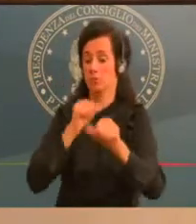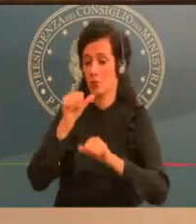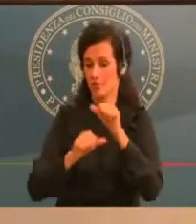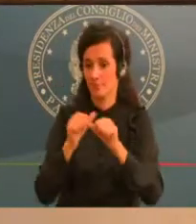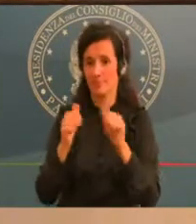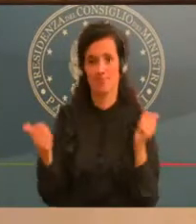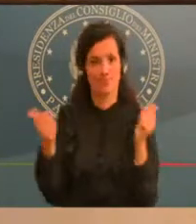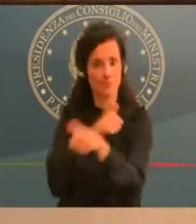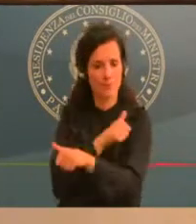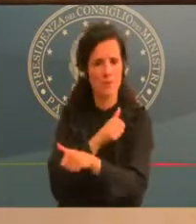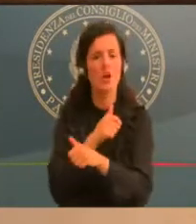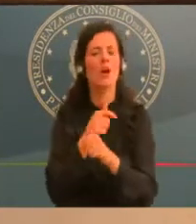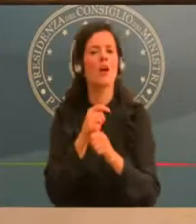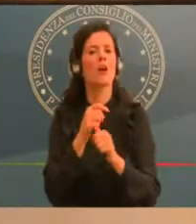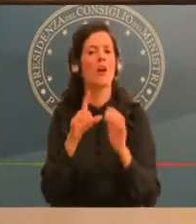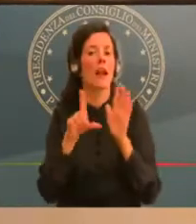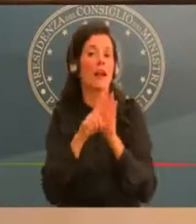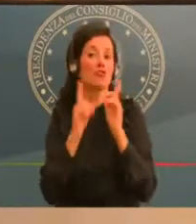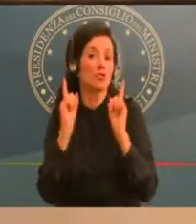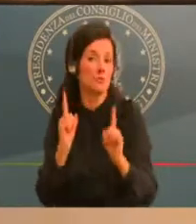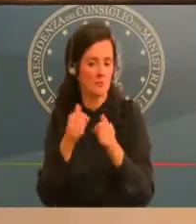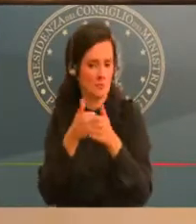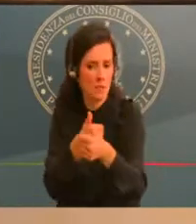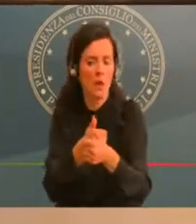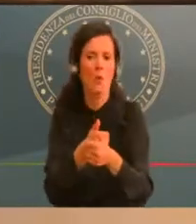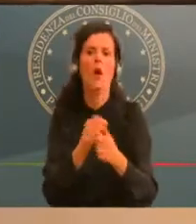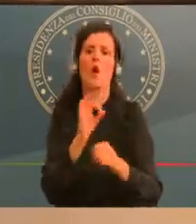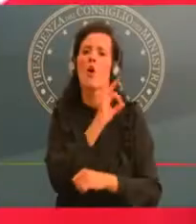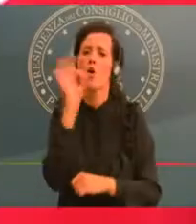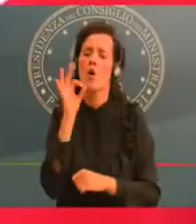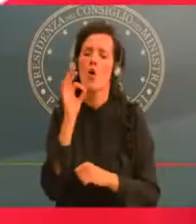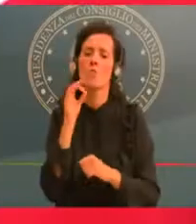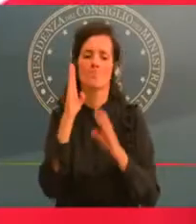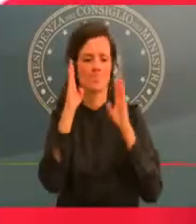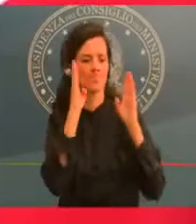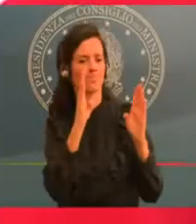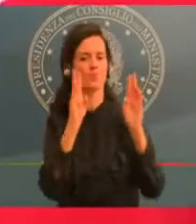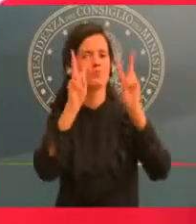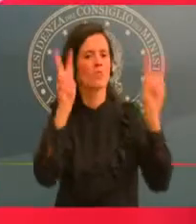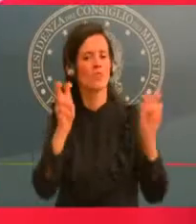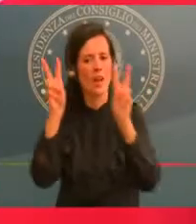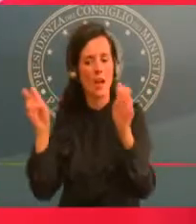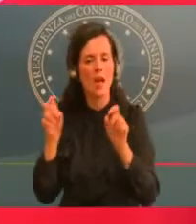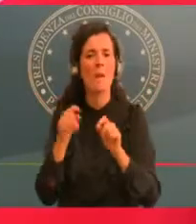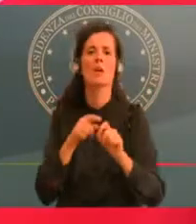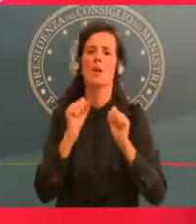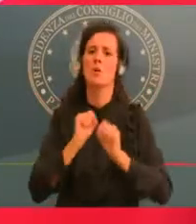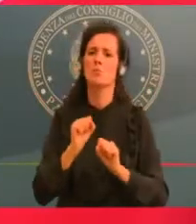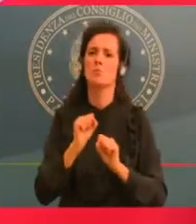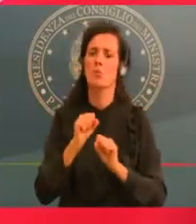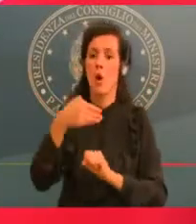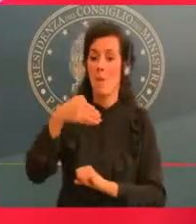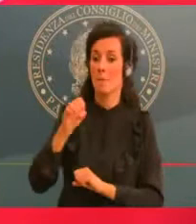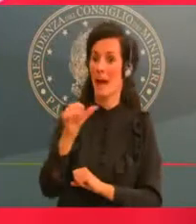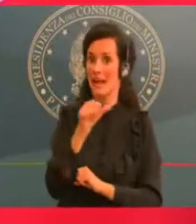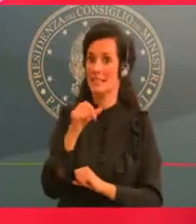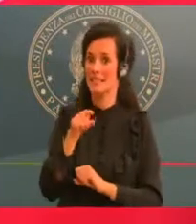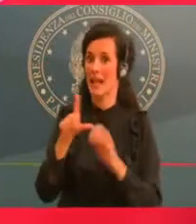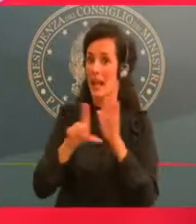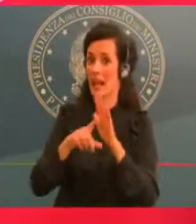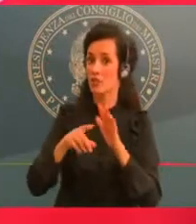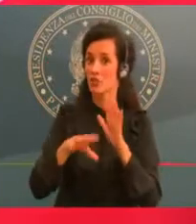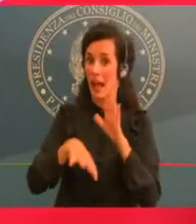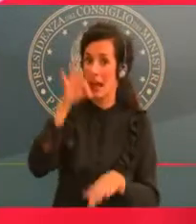di sciogliere il nodo MES, legge elettorale? Grazie. Allora, per quanto riguarda la possibilità che il